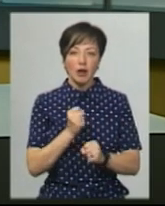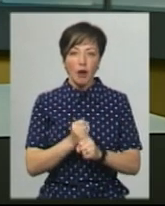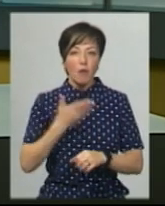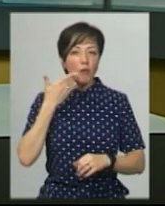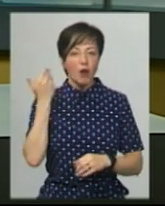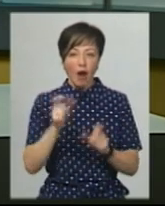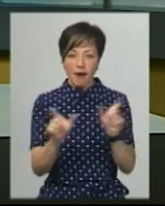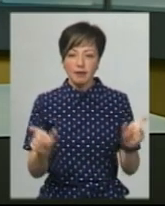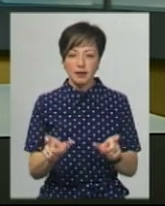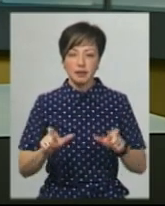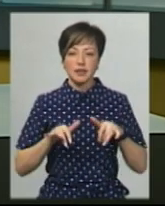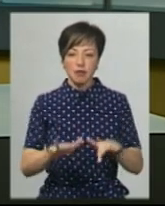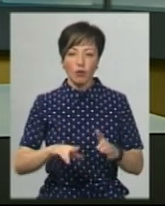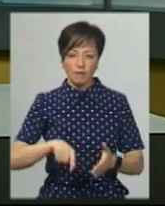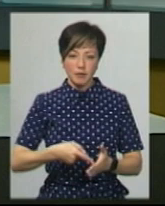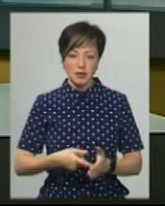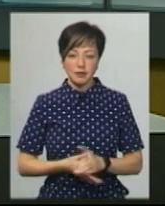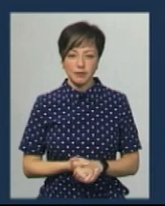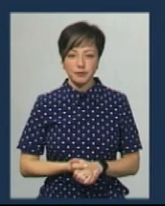'якшенням карантинних заходів у місті.